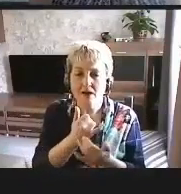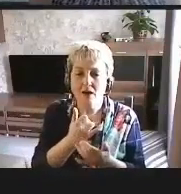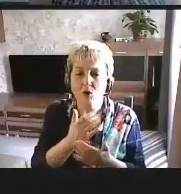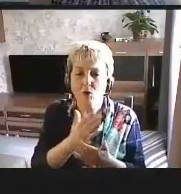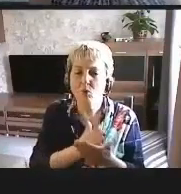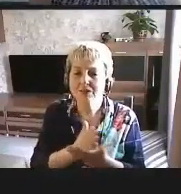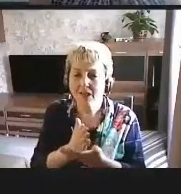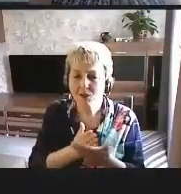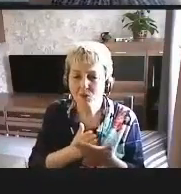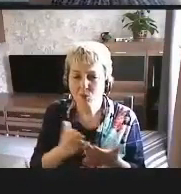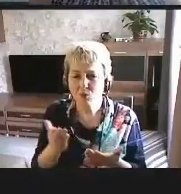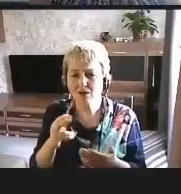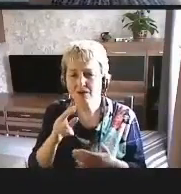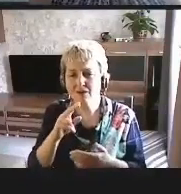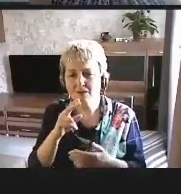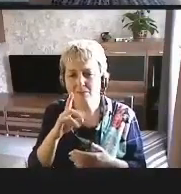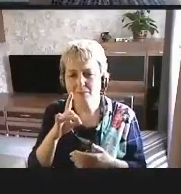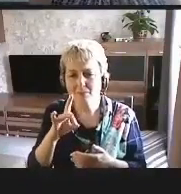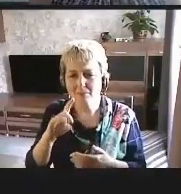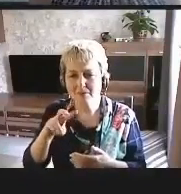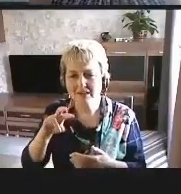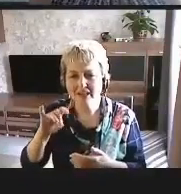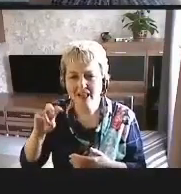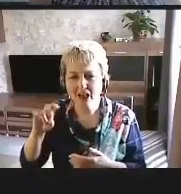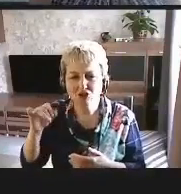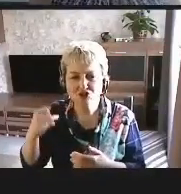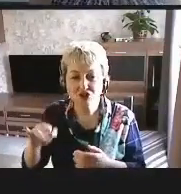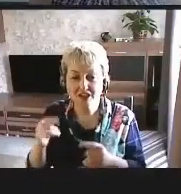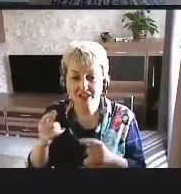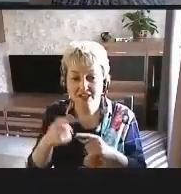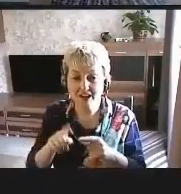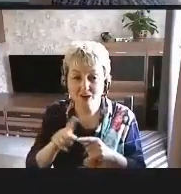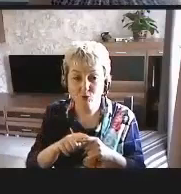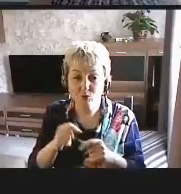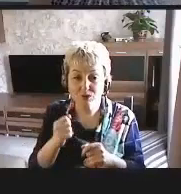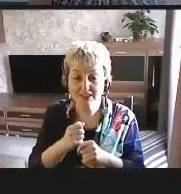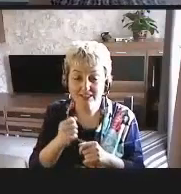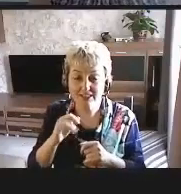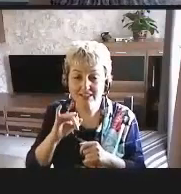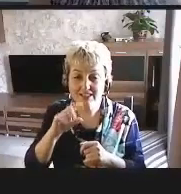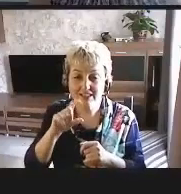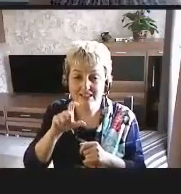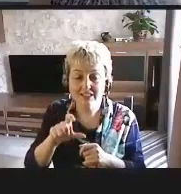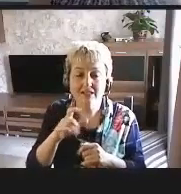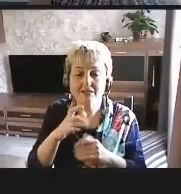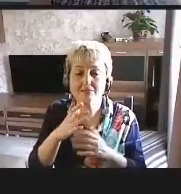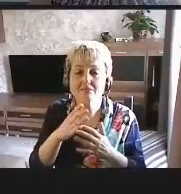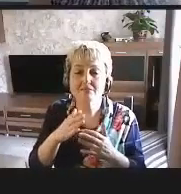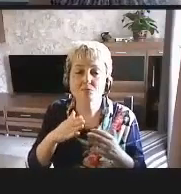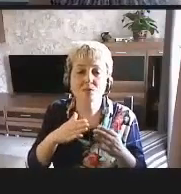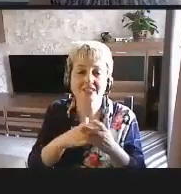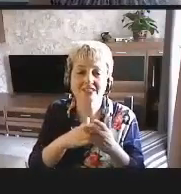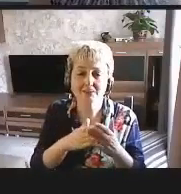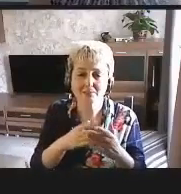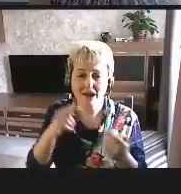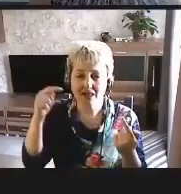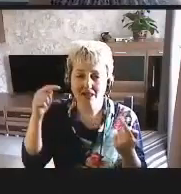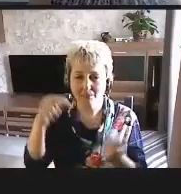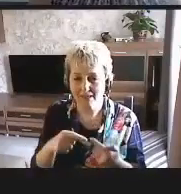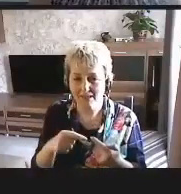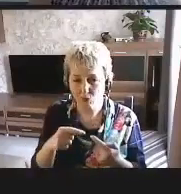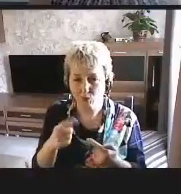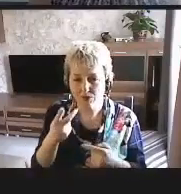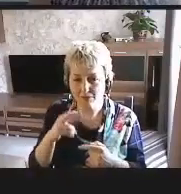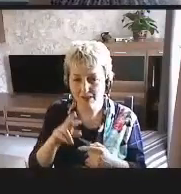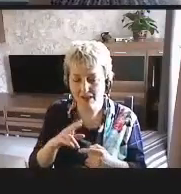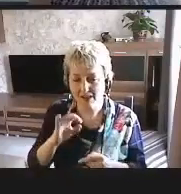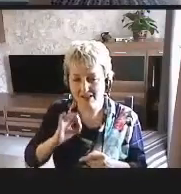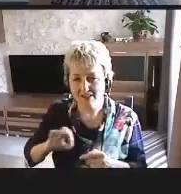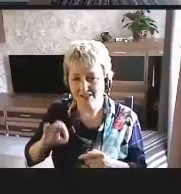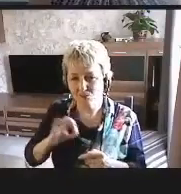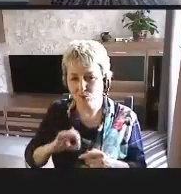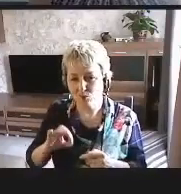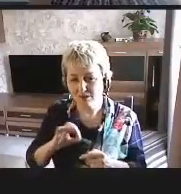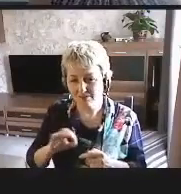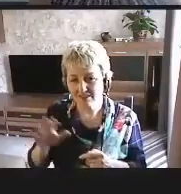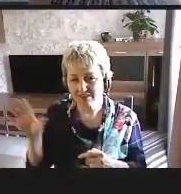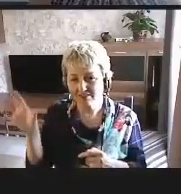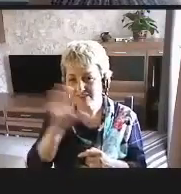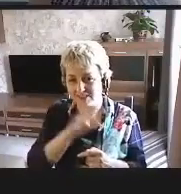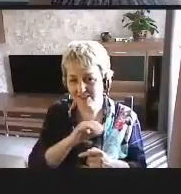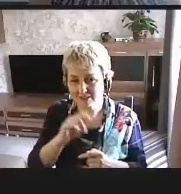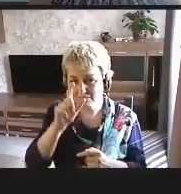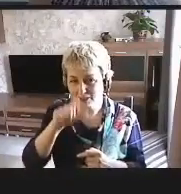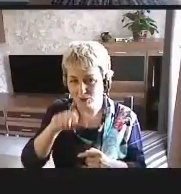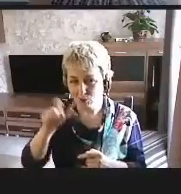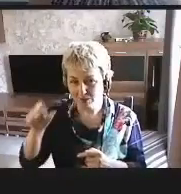приложений и так далее, который делает их максимально пригодными для использования всеми